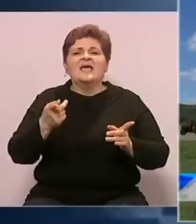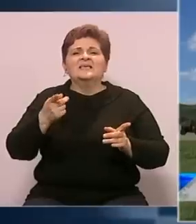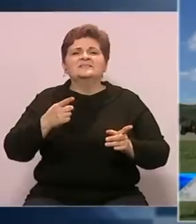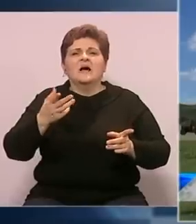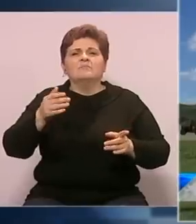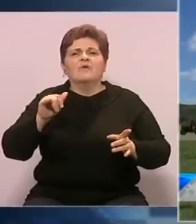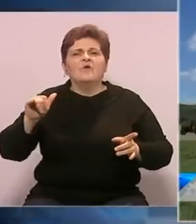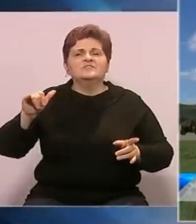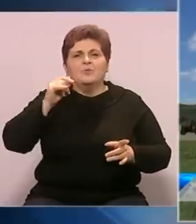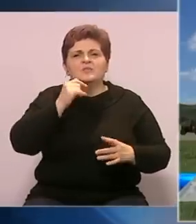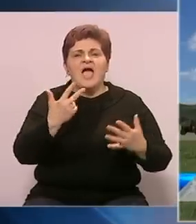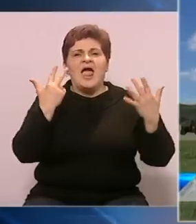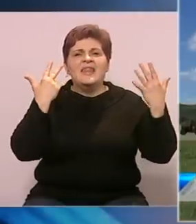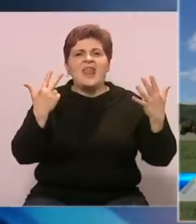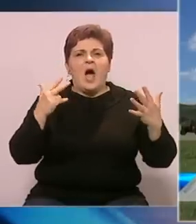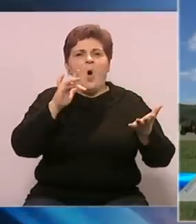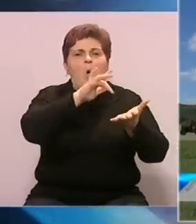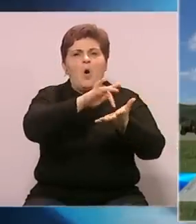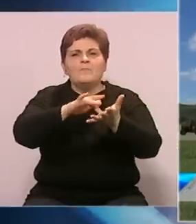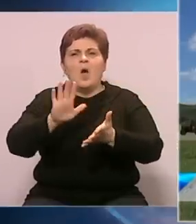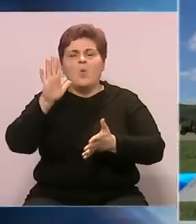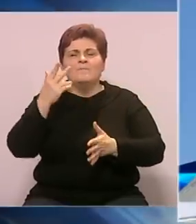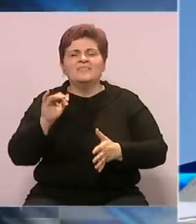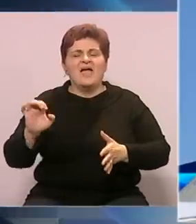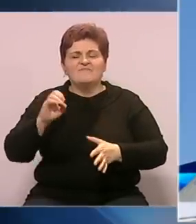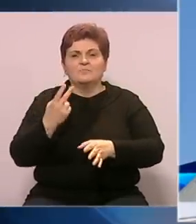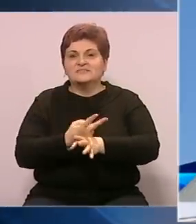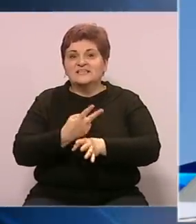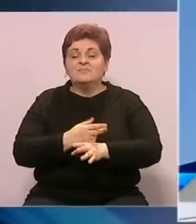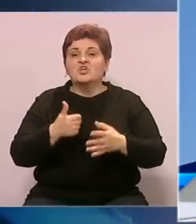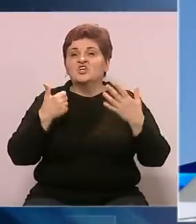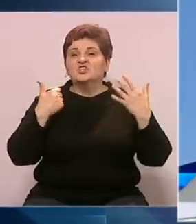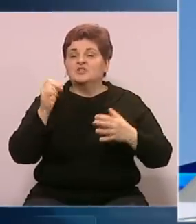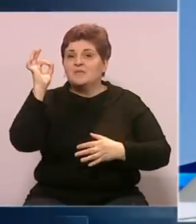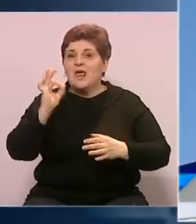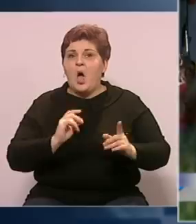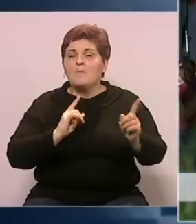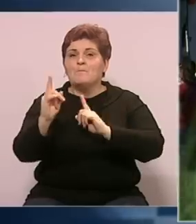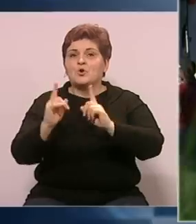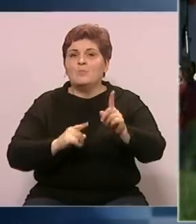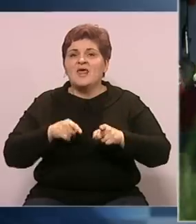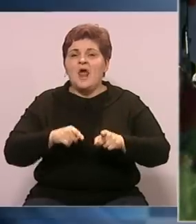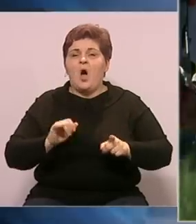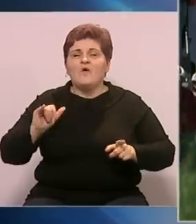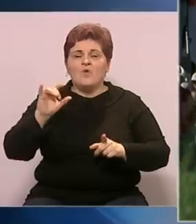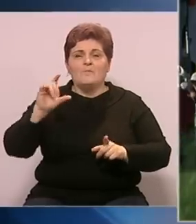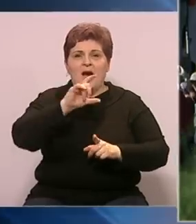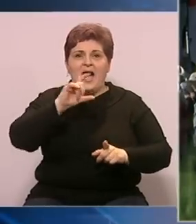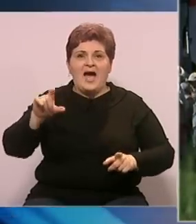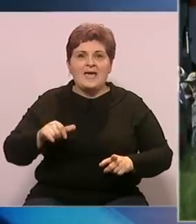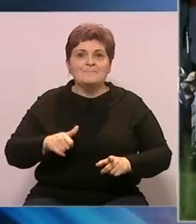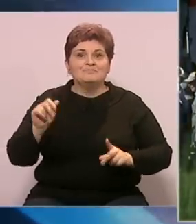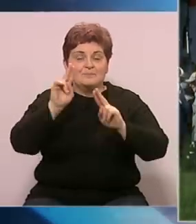trenutno vozi putnike na osam aerodroma u pet evropskih država i čini oko 60% prometa na ovom aerodromu. Za jedini